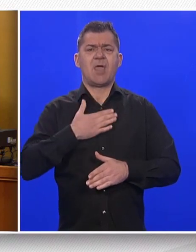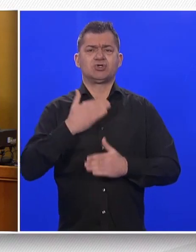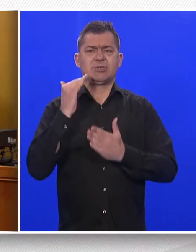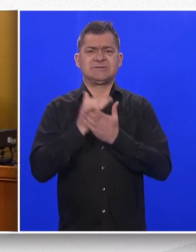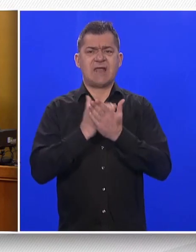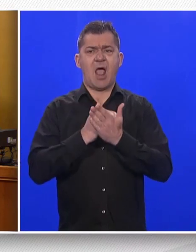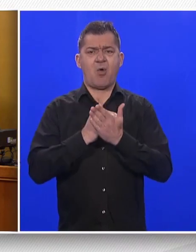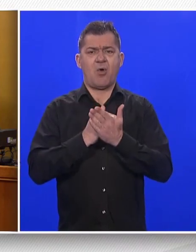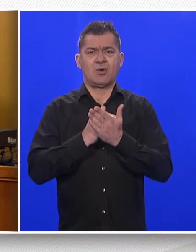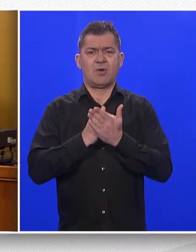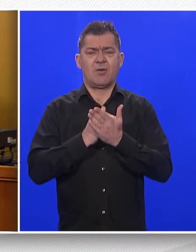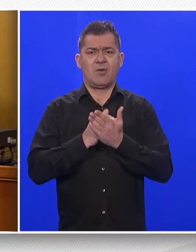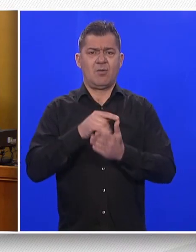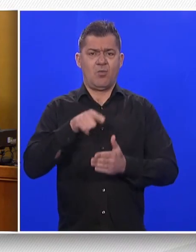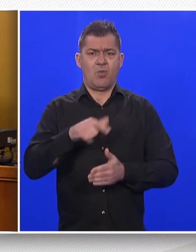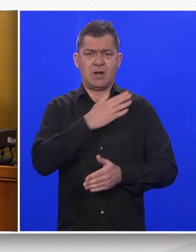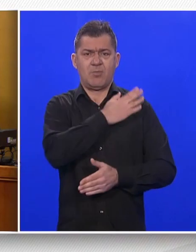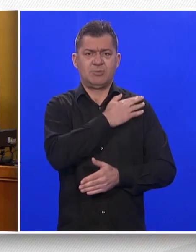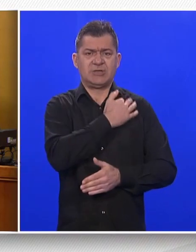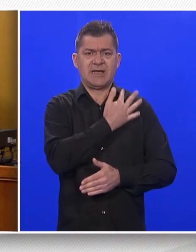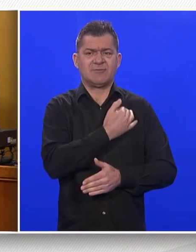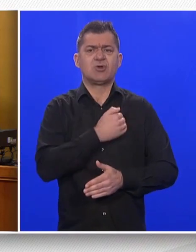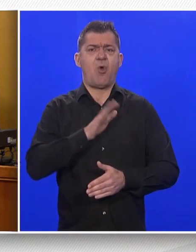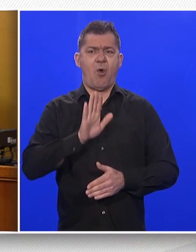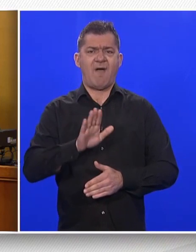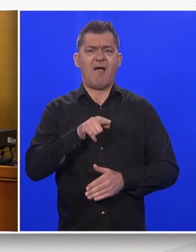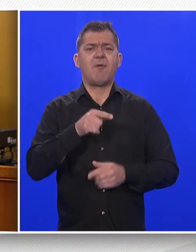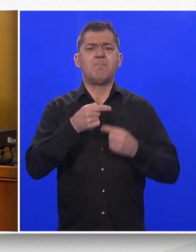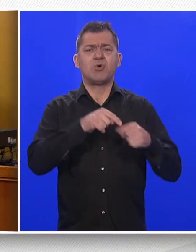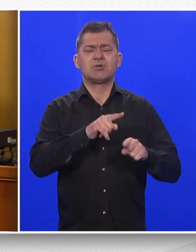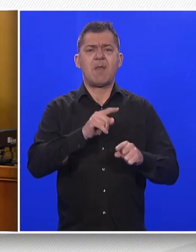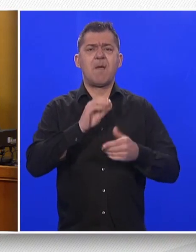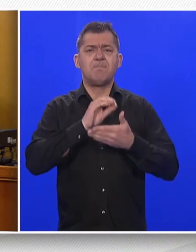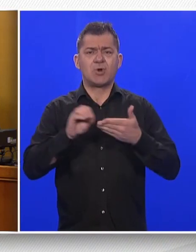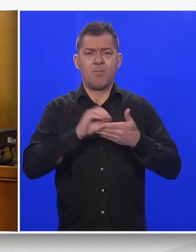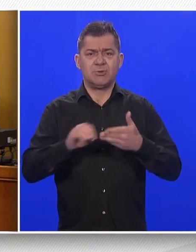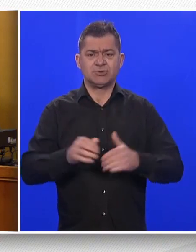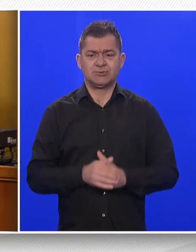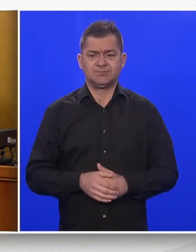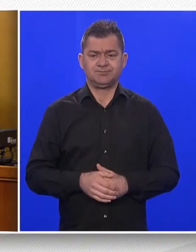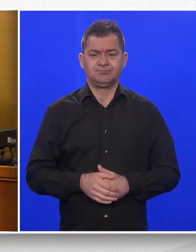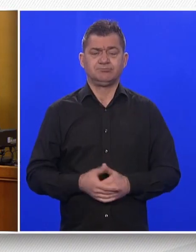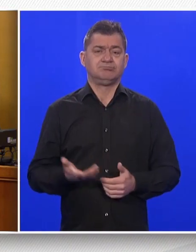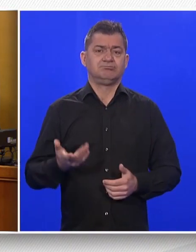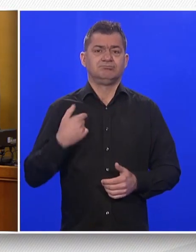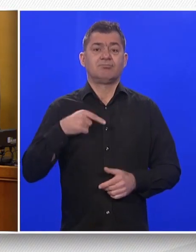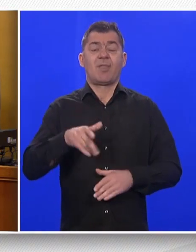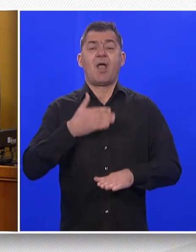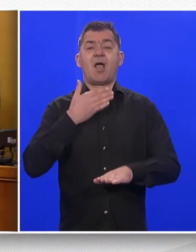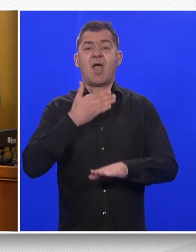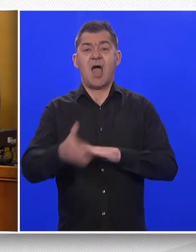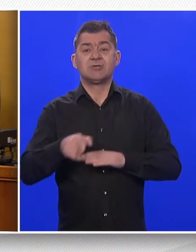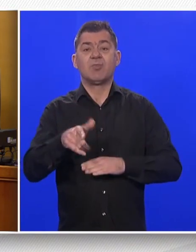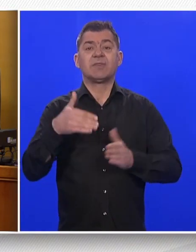Hrvatske kroz ovaj posebni propis. Da vam ne kažem, kolegice i kolege, da kasnimo, da smo ovo trebali učiniti do kraja